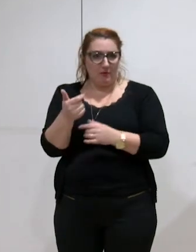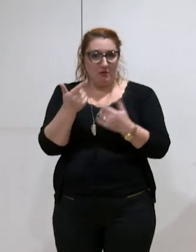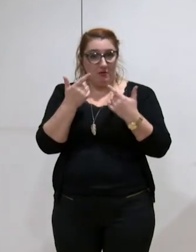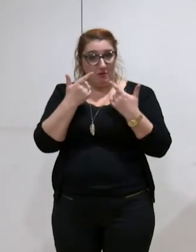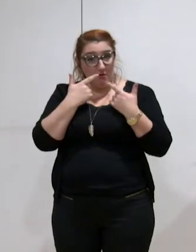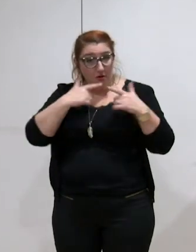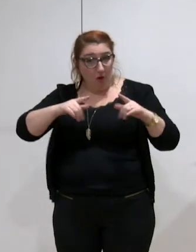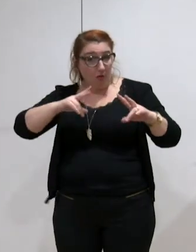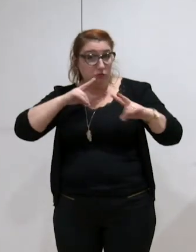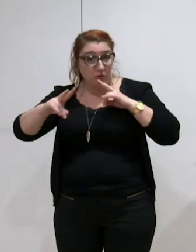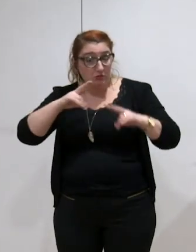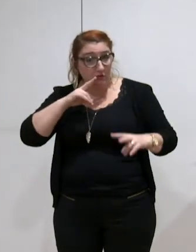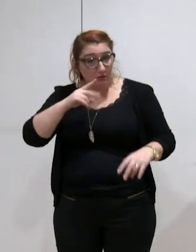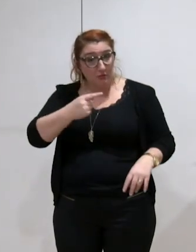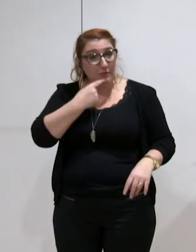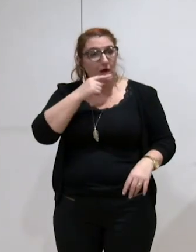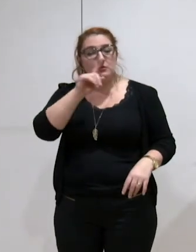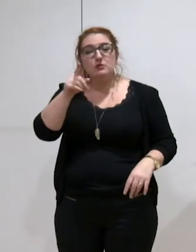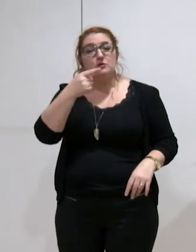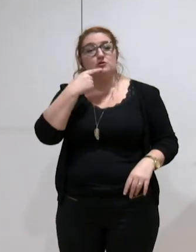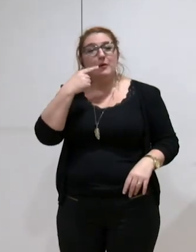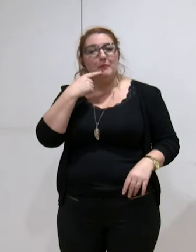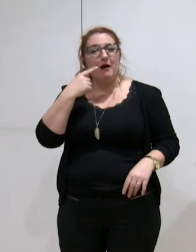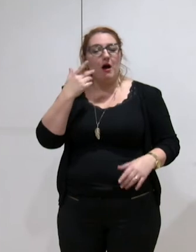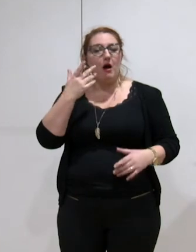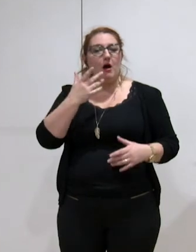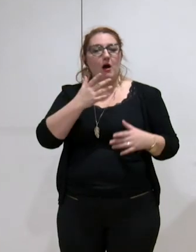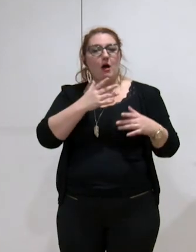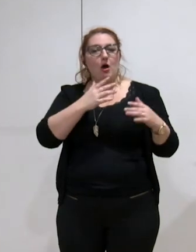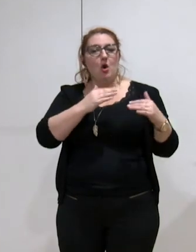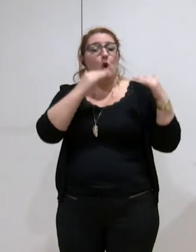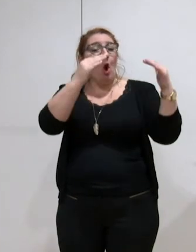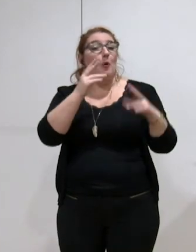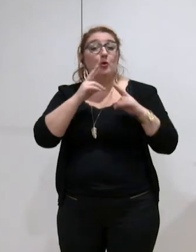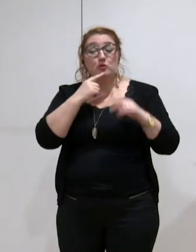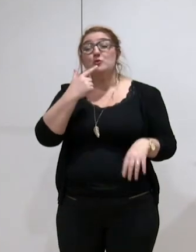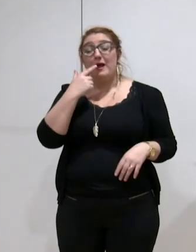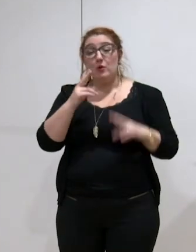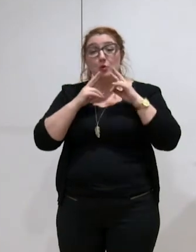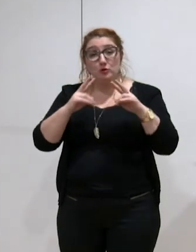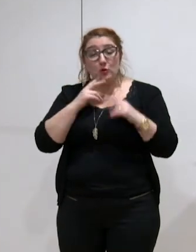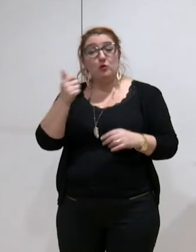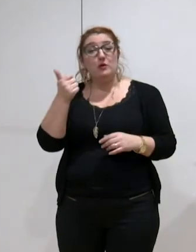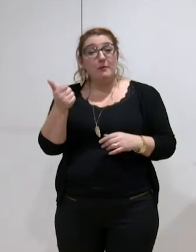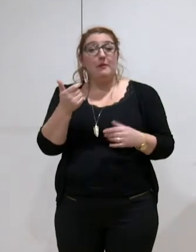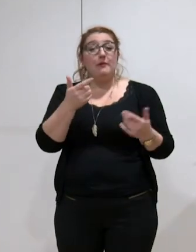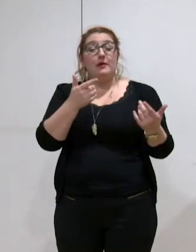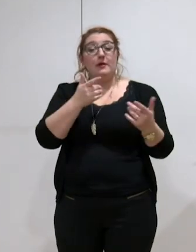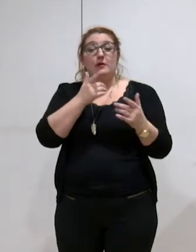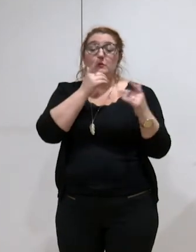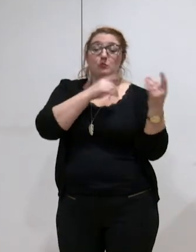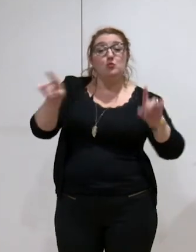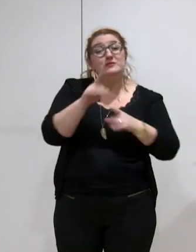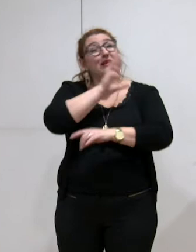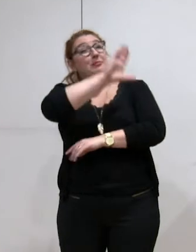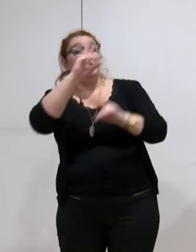bretonne, qui parle le breton, pas le grand breton, le breton, qui joue de la bombarde et du bignou, revoit sa copie avec rigueur. Si je dis ça,